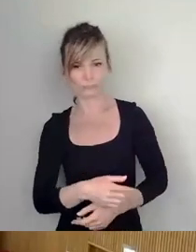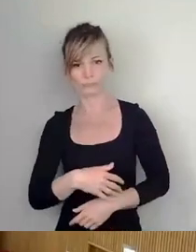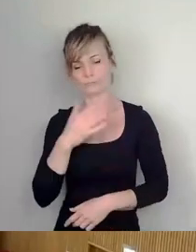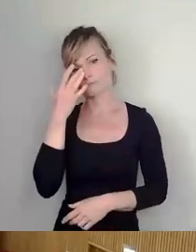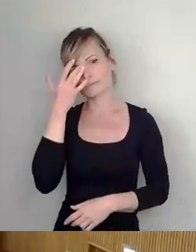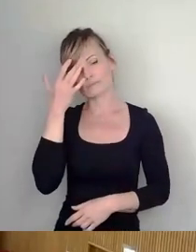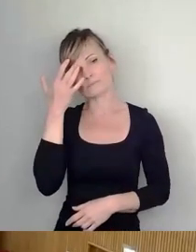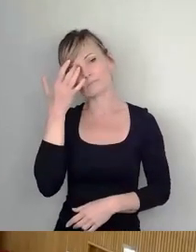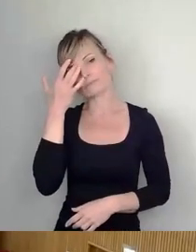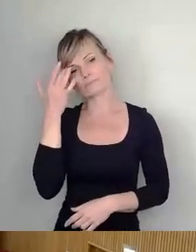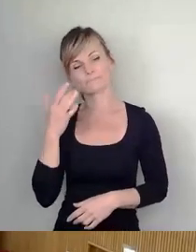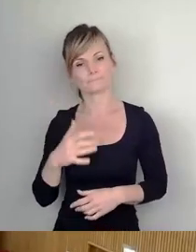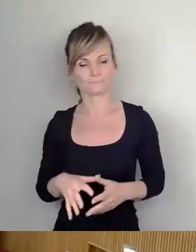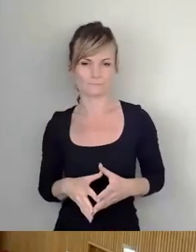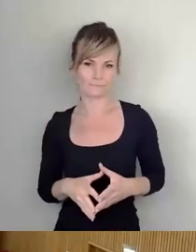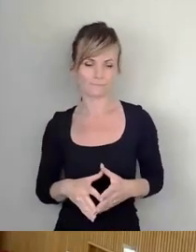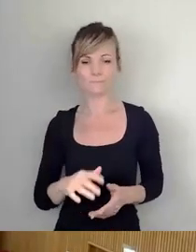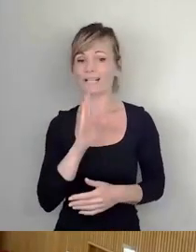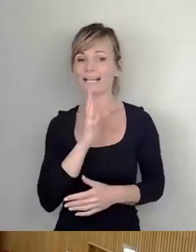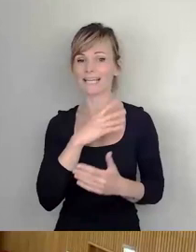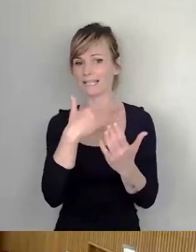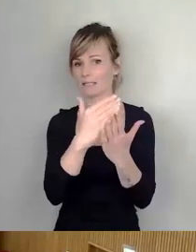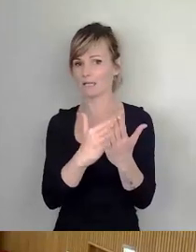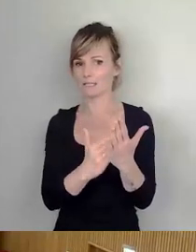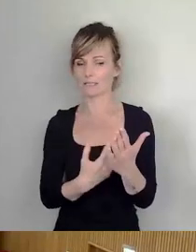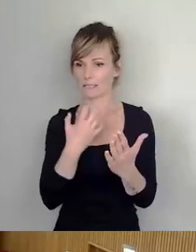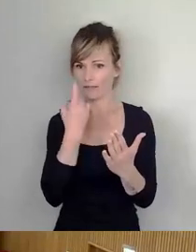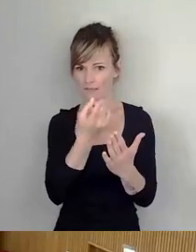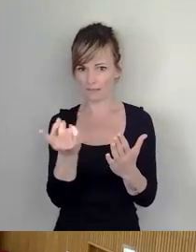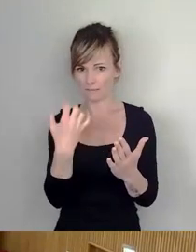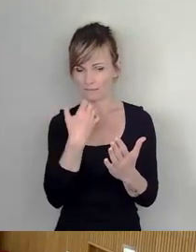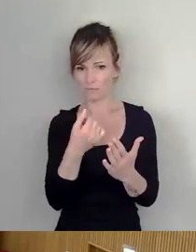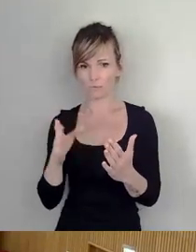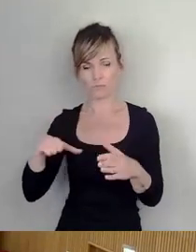In der Rednerliste wird man dann, wenn gewünscht ist, mit der FDP beginnen.